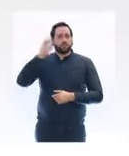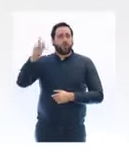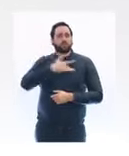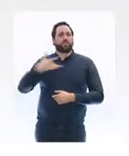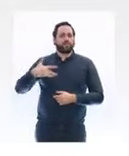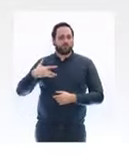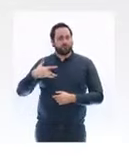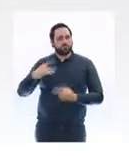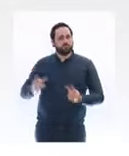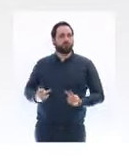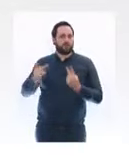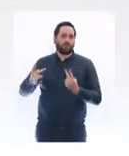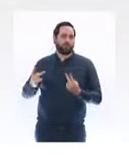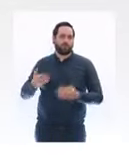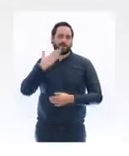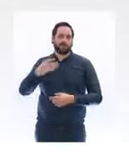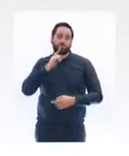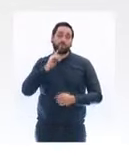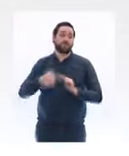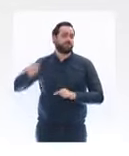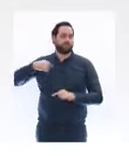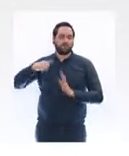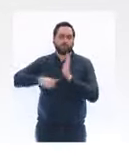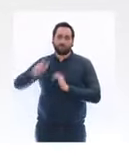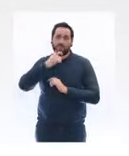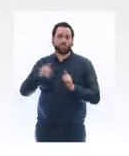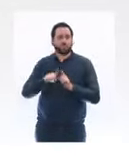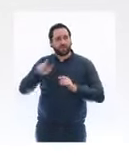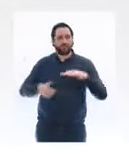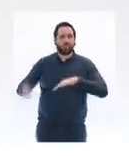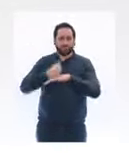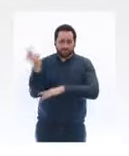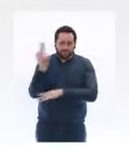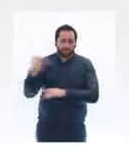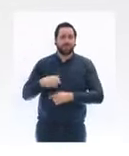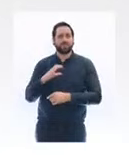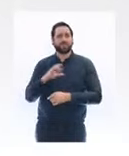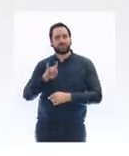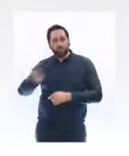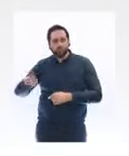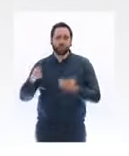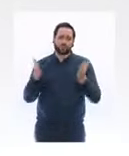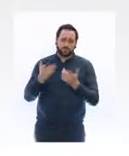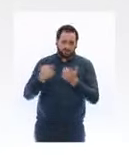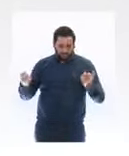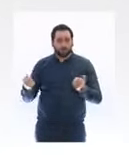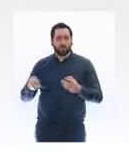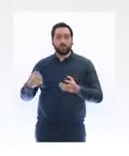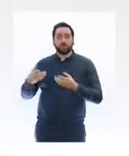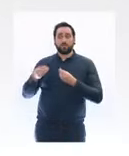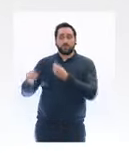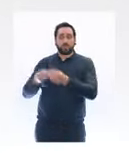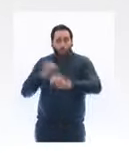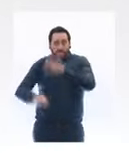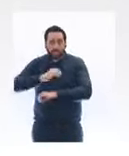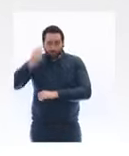tiens à les remercier. Je tiens à remercier également les doyens, les universités, les CHU, qui ont permis de libérer des étudiants en santé, quelle que soit